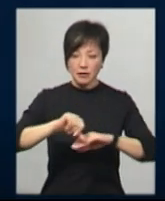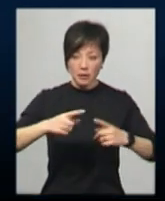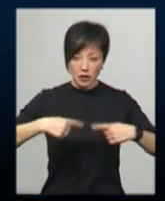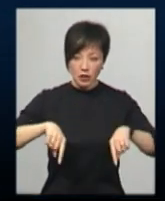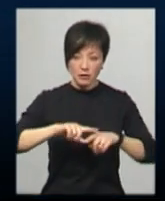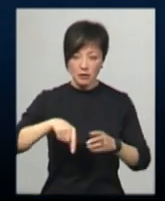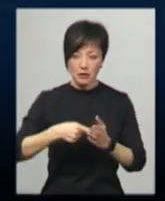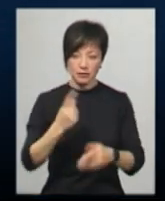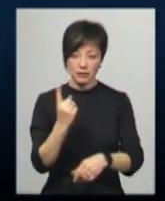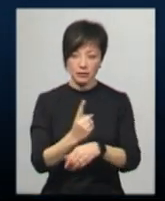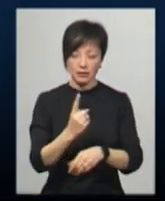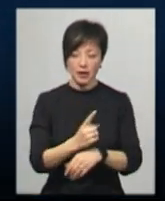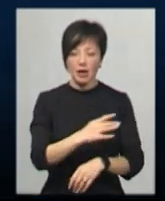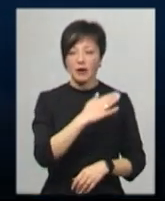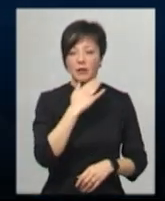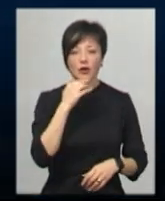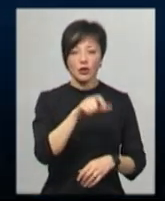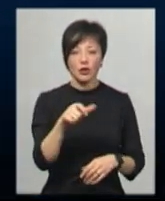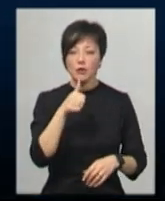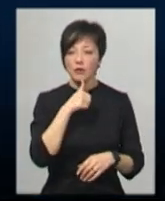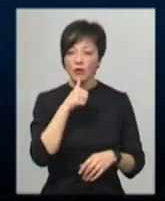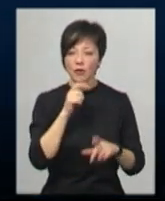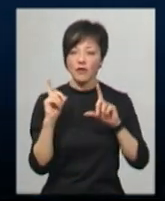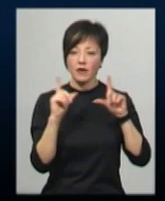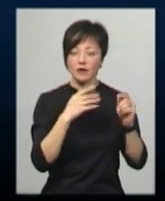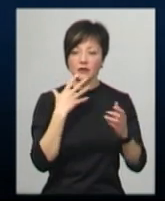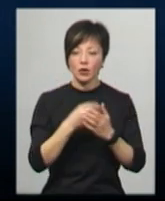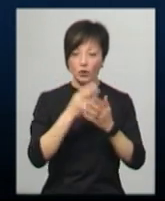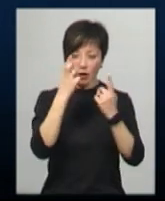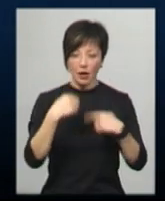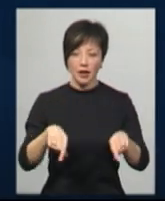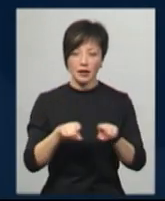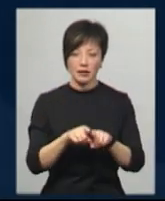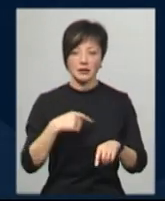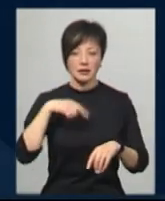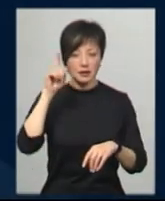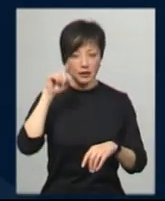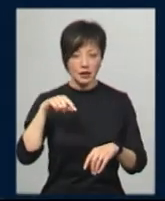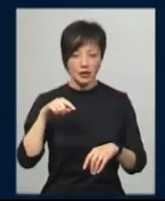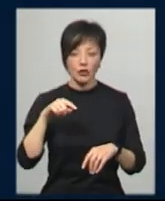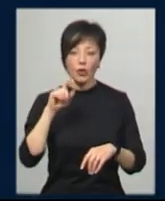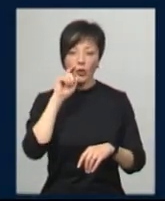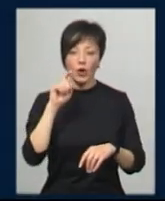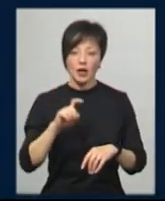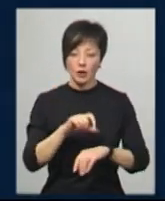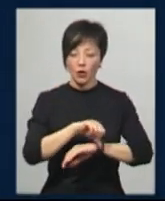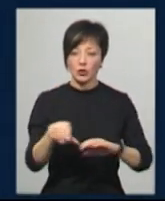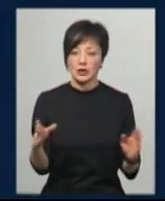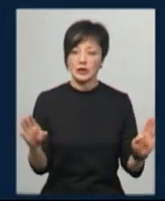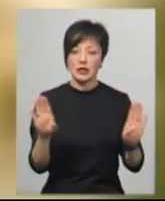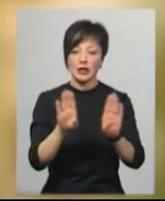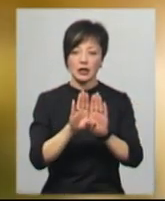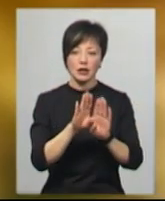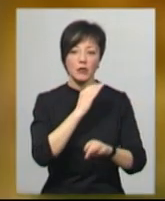відомо, багато людей пробували виїхати на свою країну. Наскільки я знаю, в українських коридонах були закриті і багато